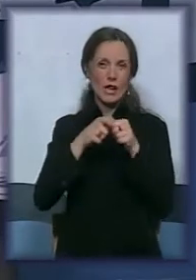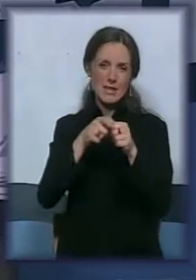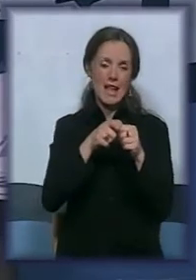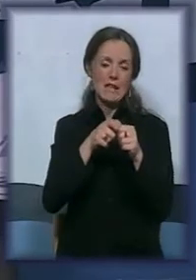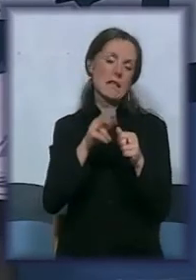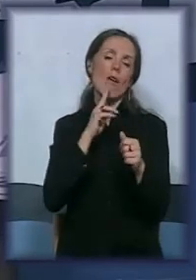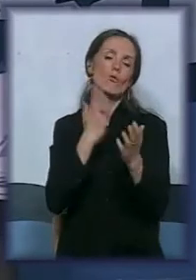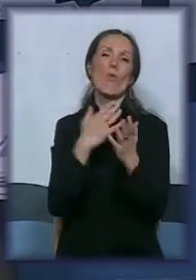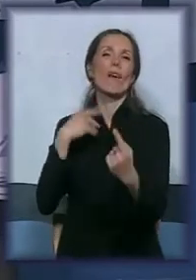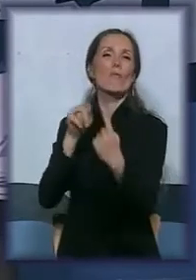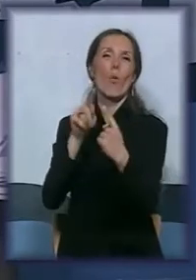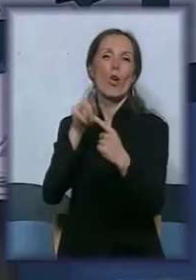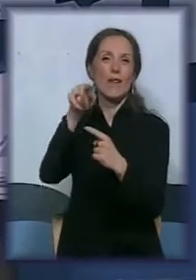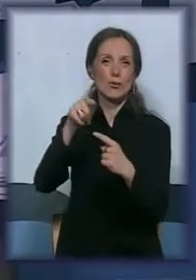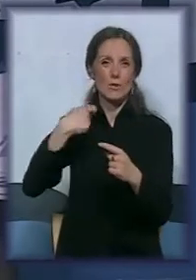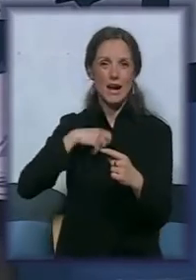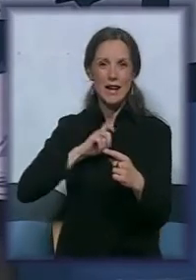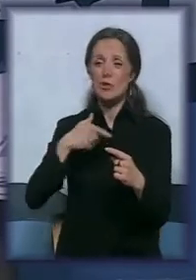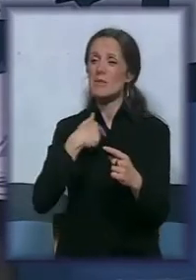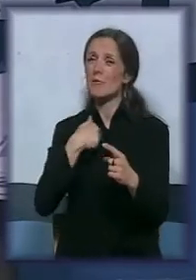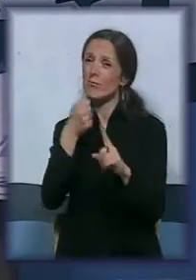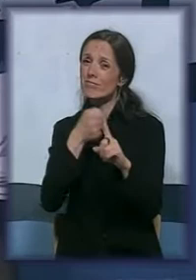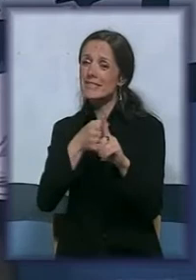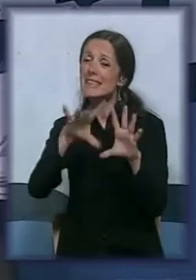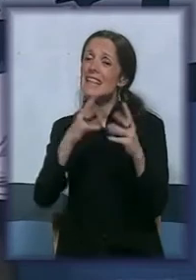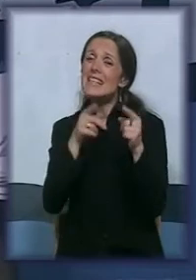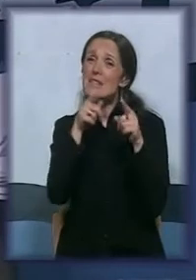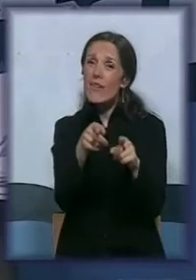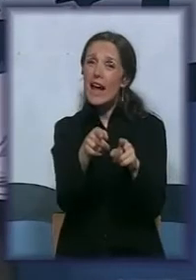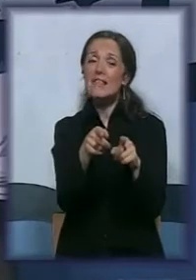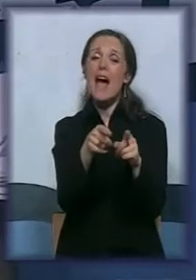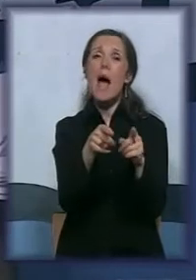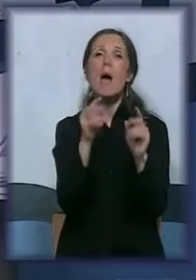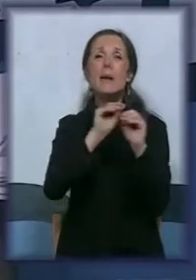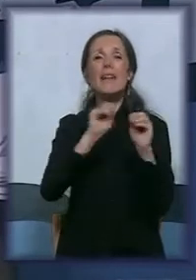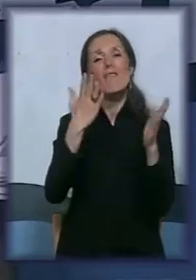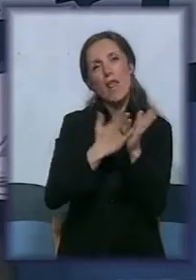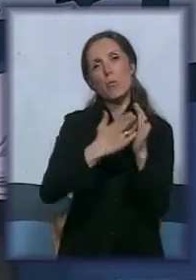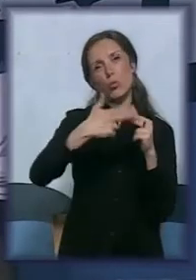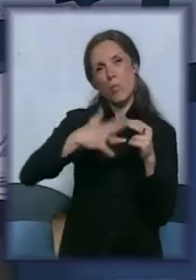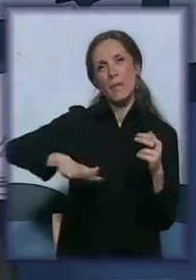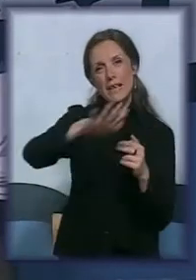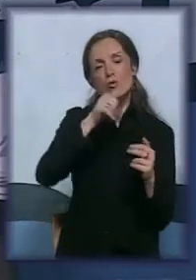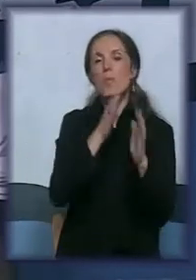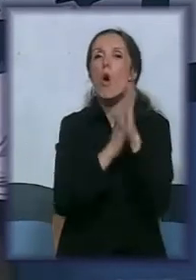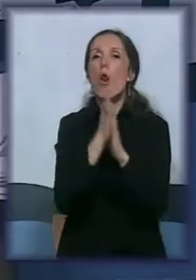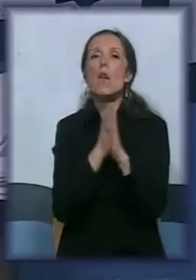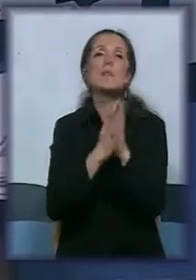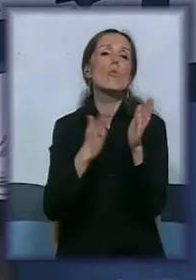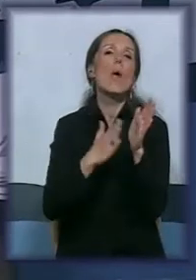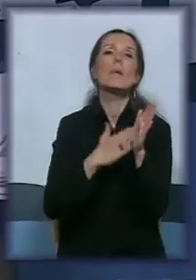kontaktu sa našom agencijom, lobirali da se sva ta predavanja dese tu u blizini i molili da to bude, recimo,